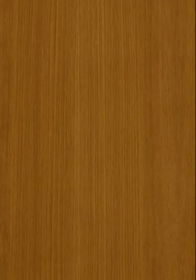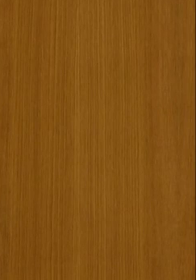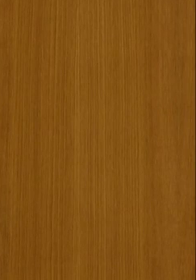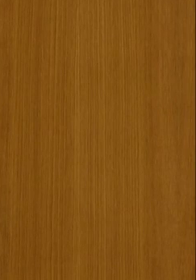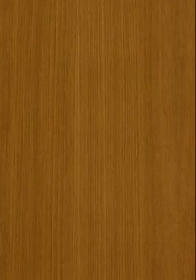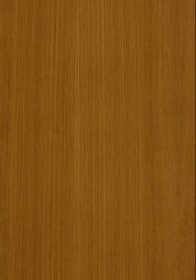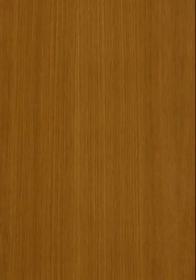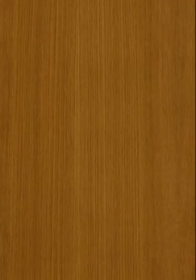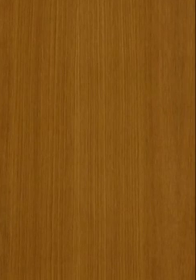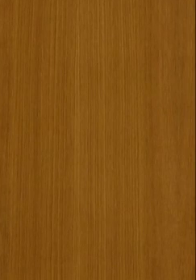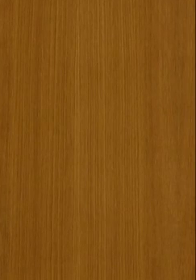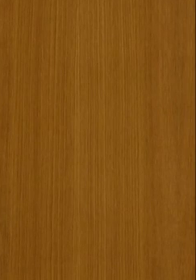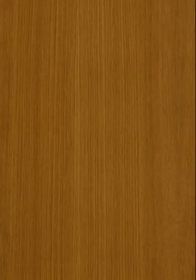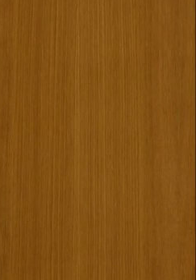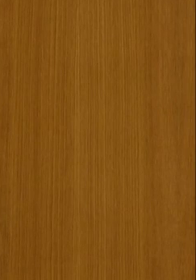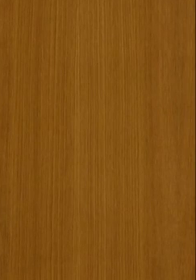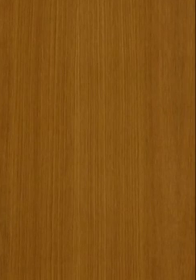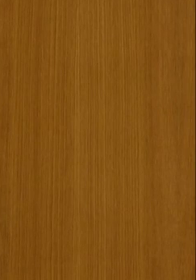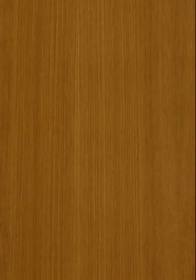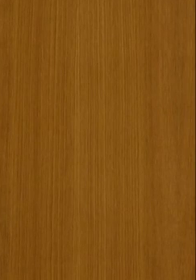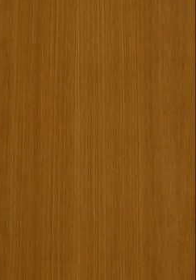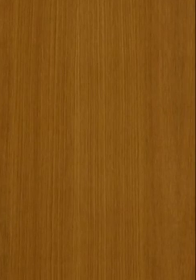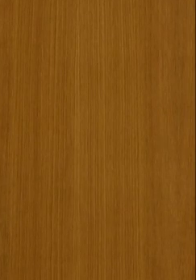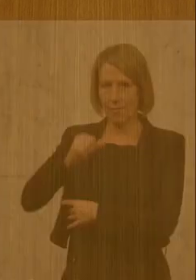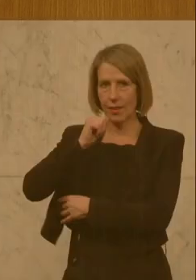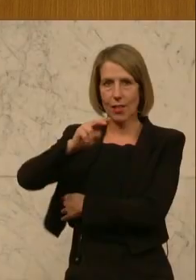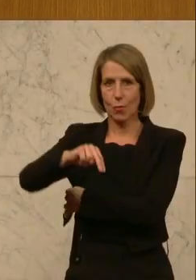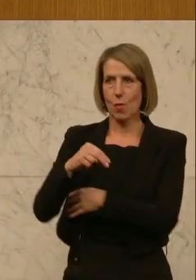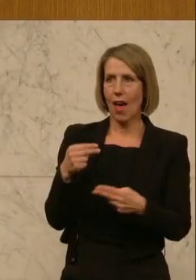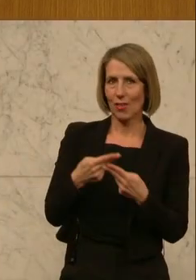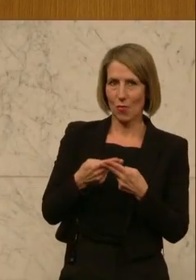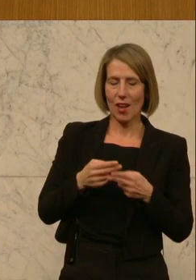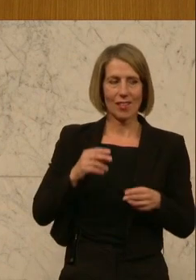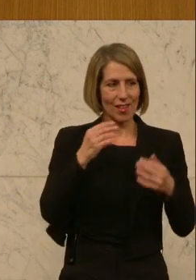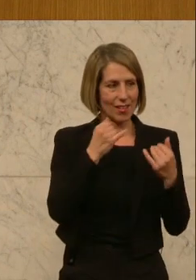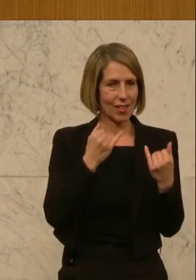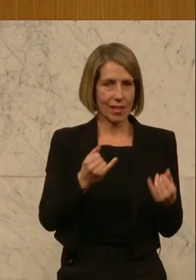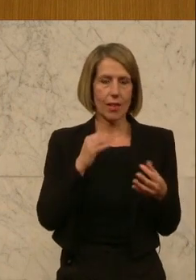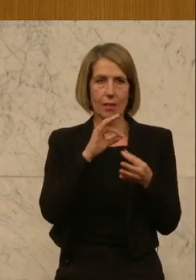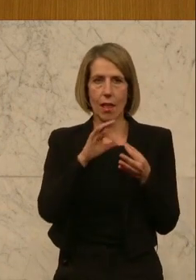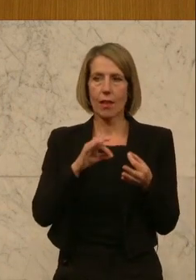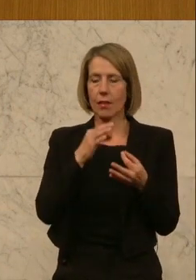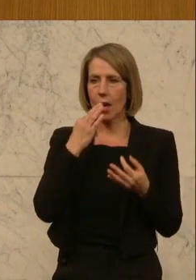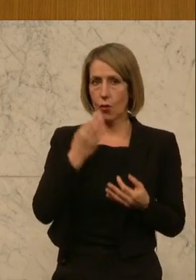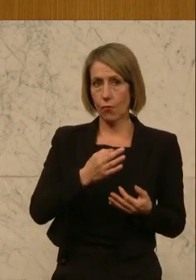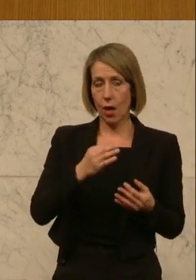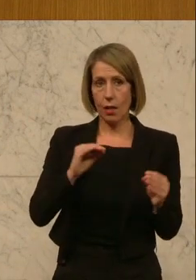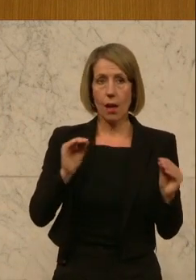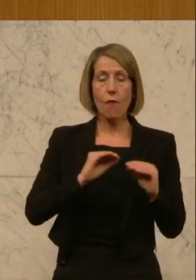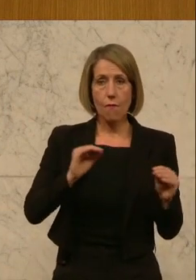-Käufe getätigten Anlagenkäufe entfallen, haben Sie nicht beantwortet. Dabei ist das ja genau die Kernfrage, ob tatsächlich